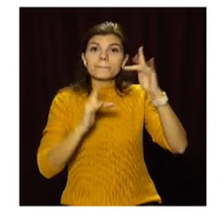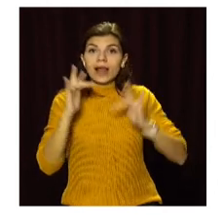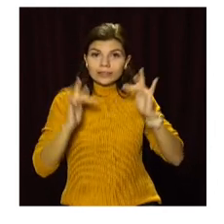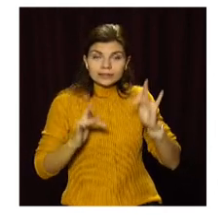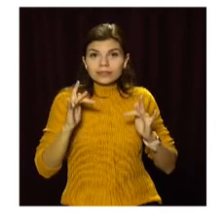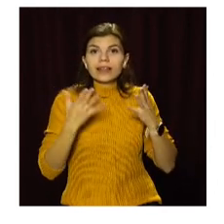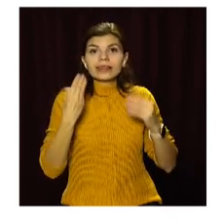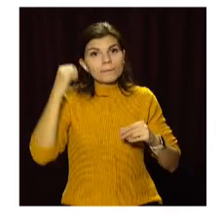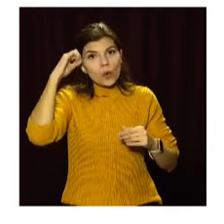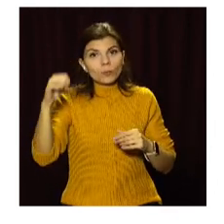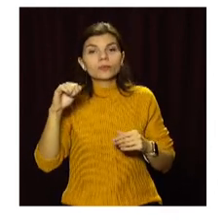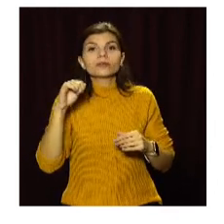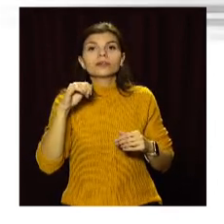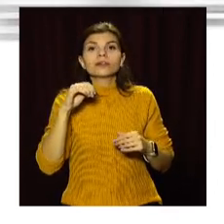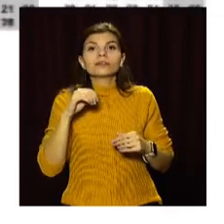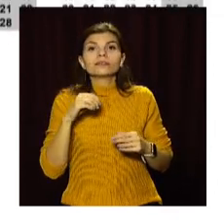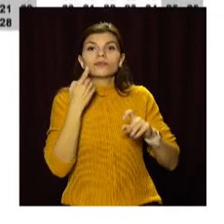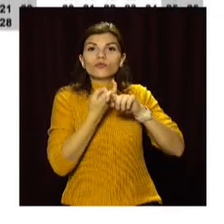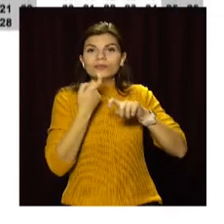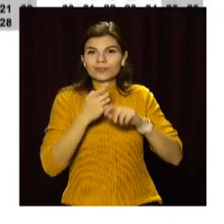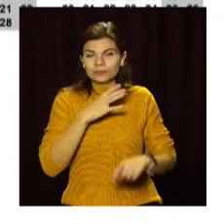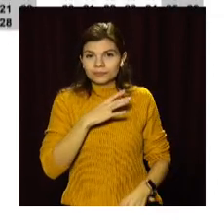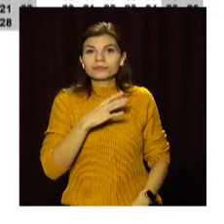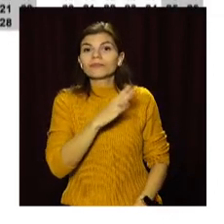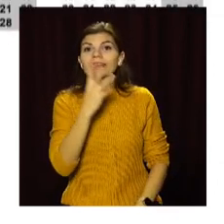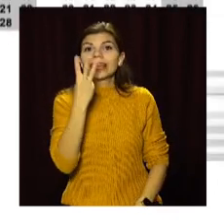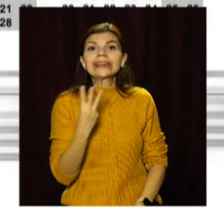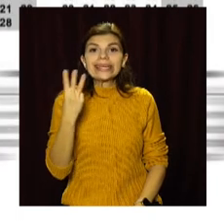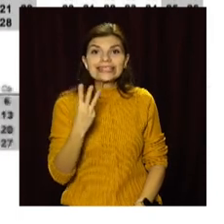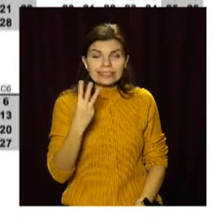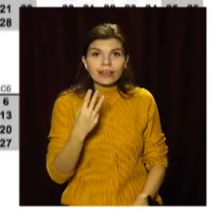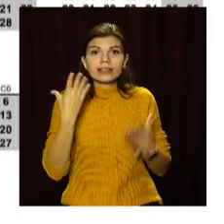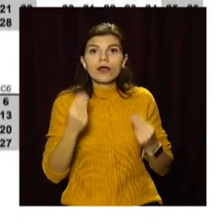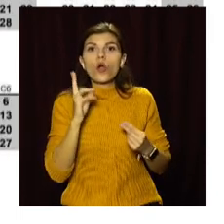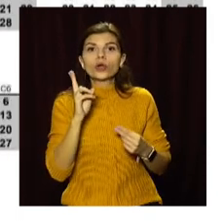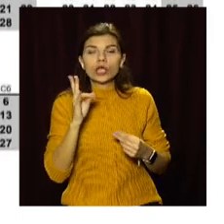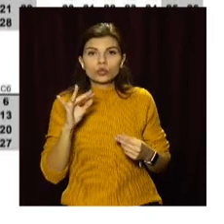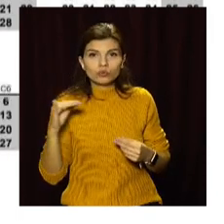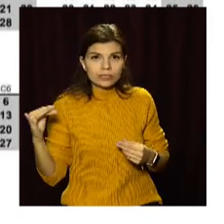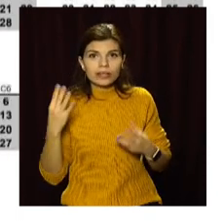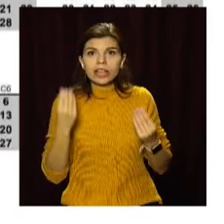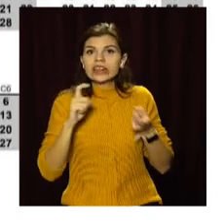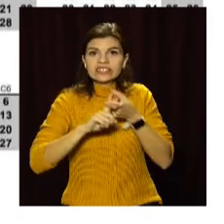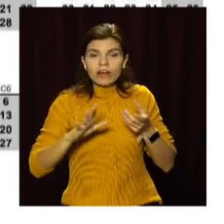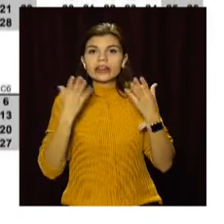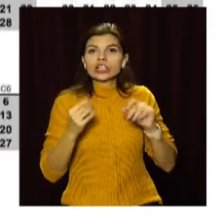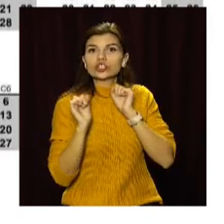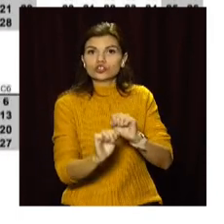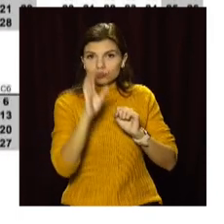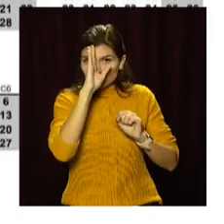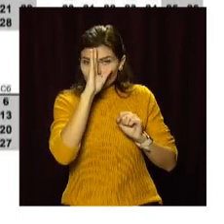День перемоги над нацизмом у Другій світовій війні, Тріця – День Конституції, День незалежності і День захисника.